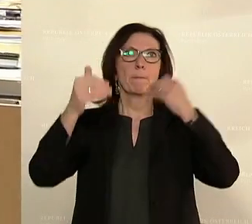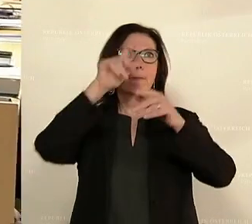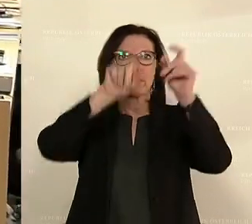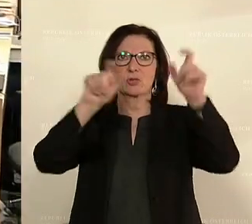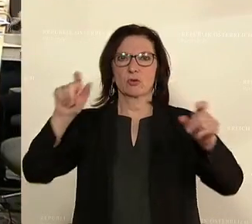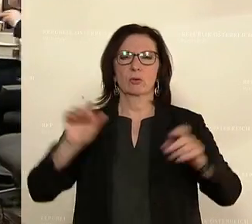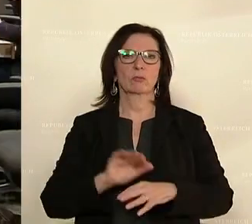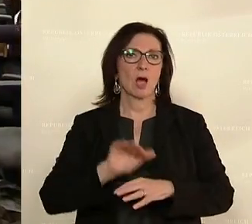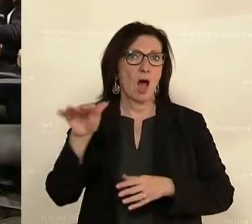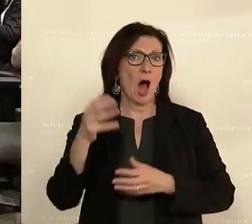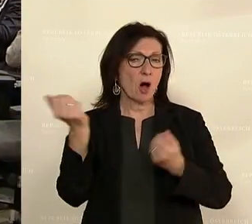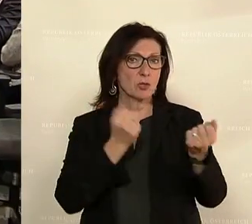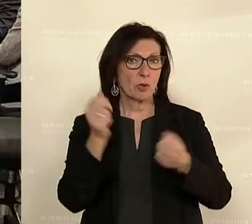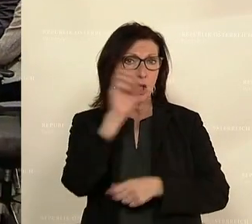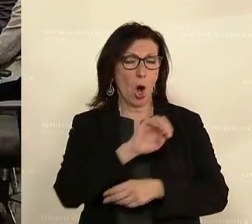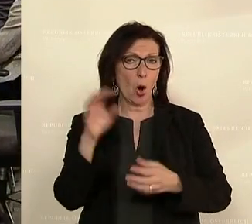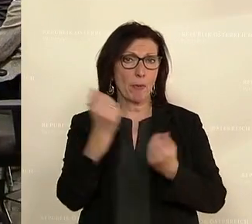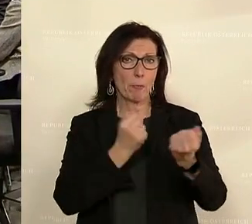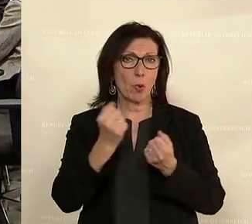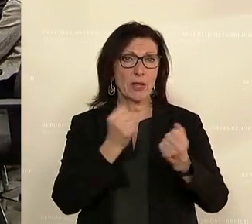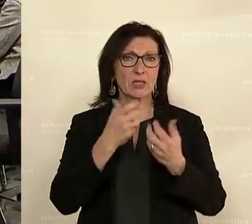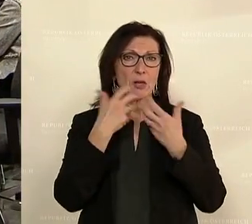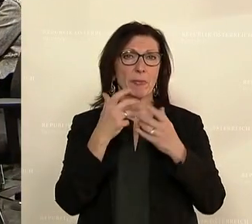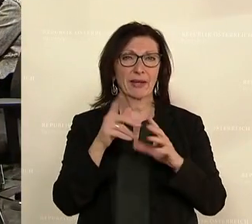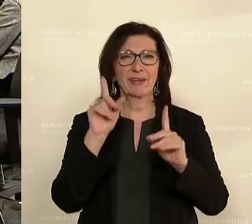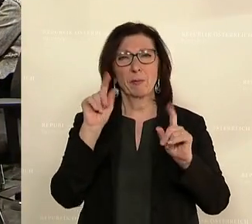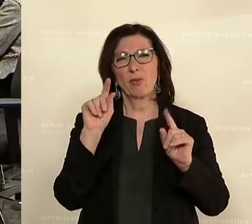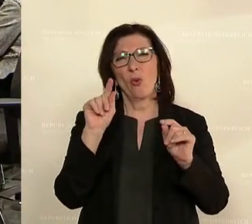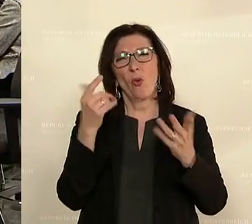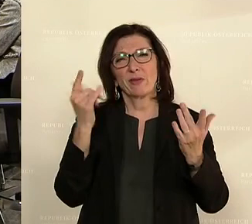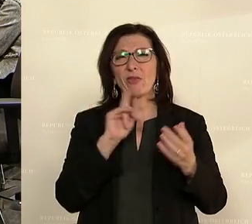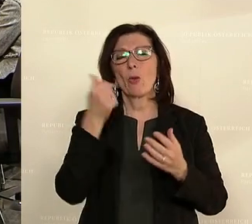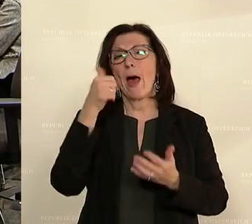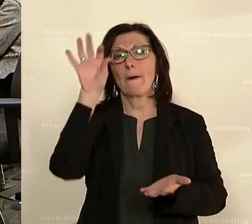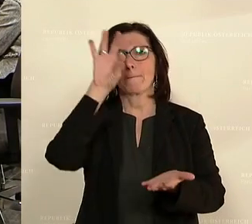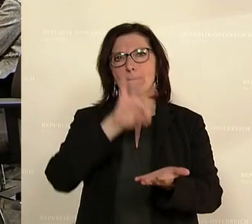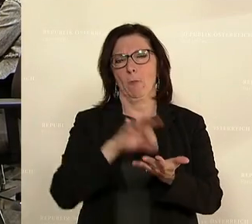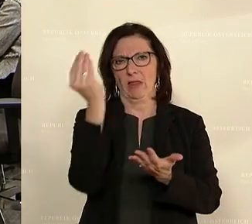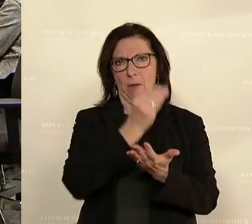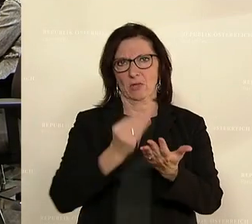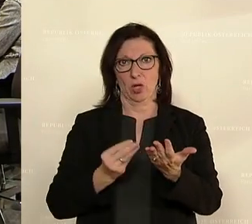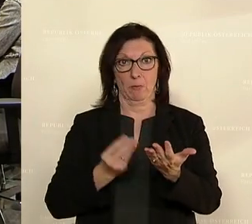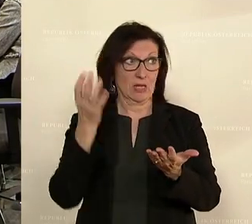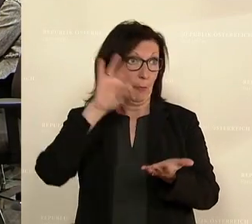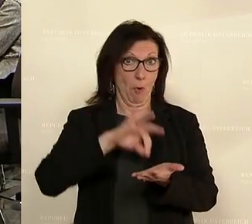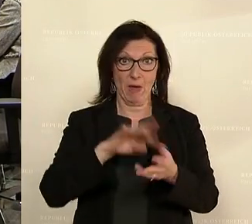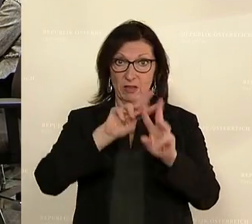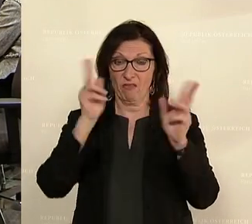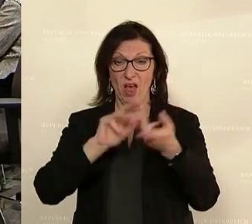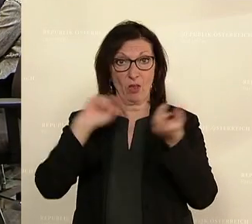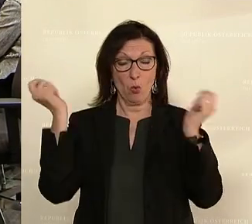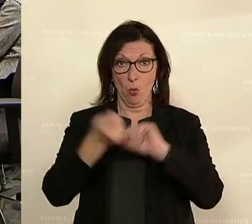Jetzt am Wort Außenminister Alexander Schallenberg, ÖVP. Eine Momentaufnahme einer Welt, die gerade im Umbruch sich befindet.